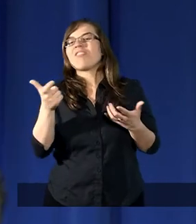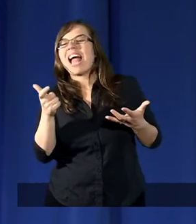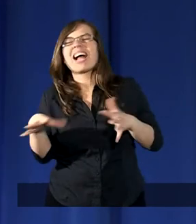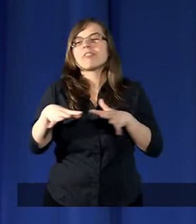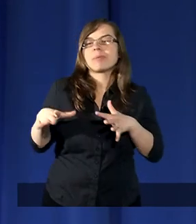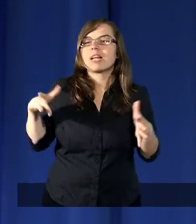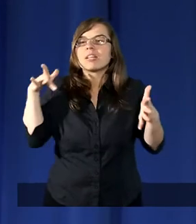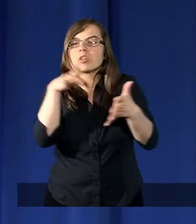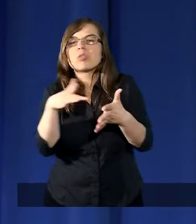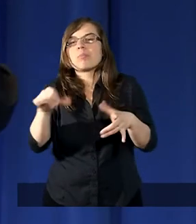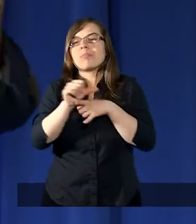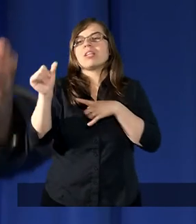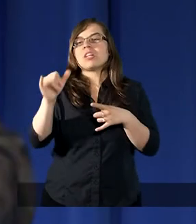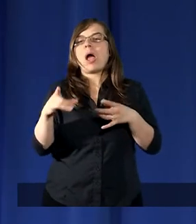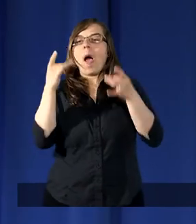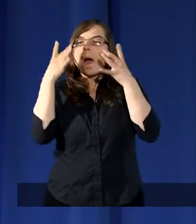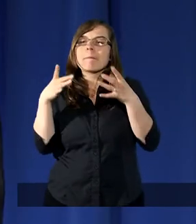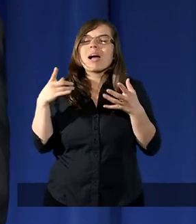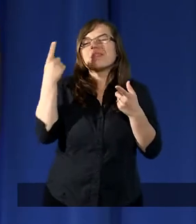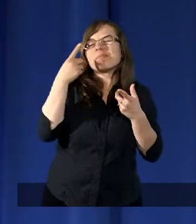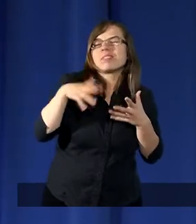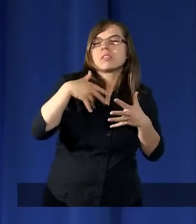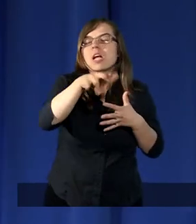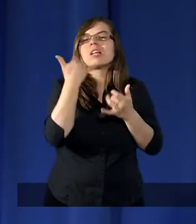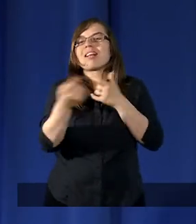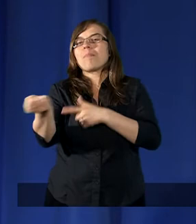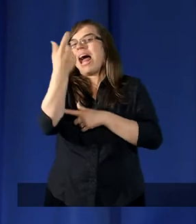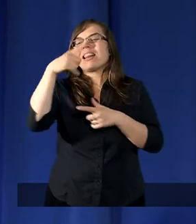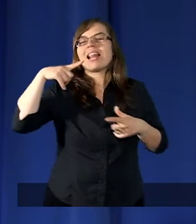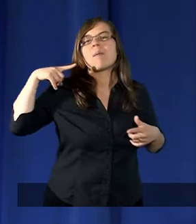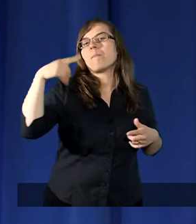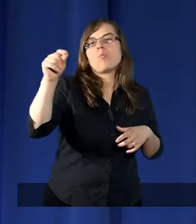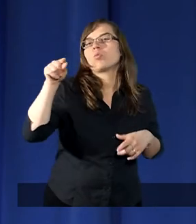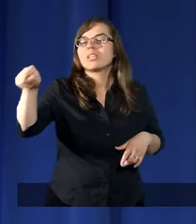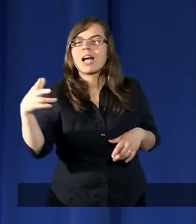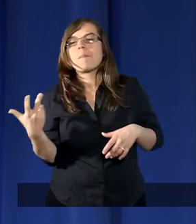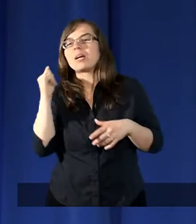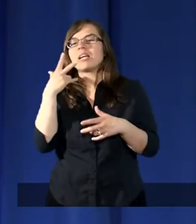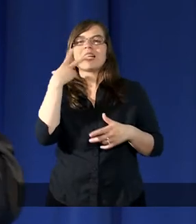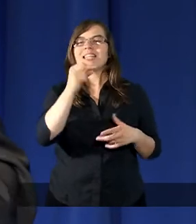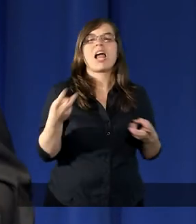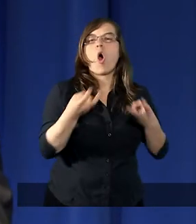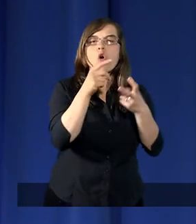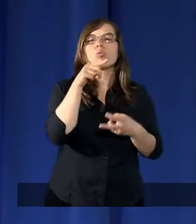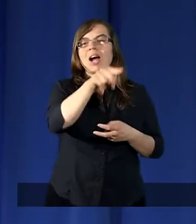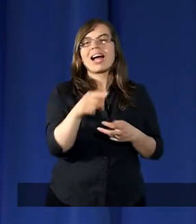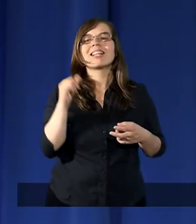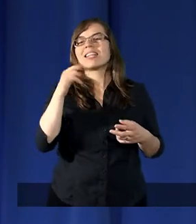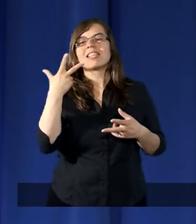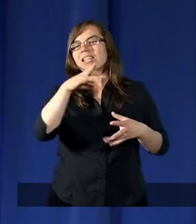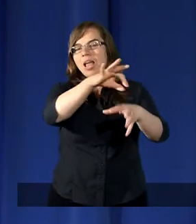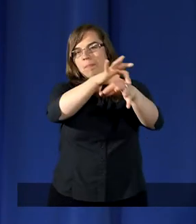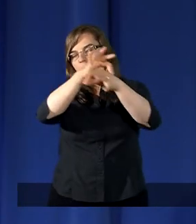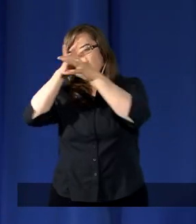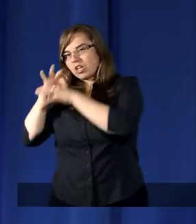jakimś miejscu być i beczeć, jeżeli pasterz nie pójdzie i nie odszuka jej i nie